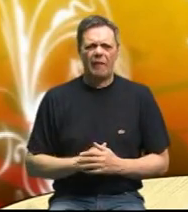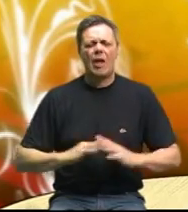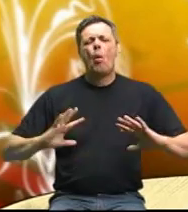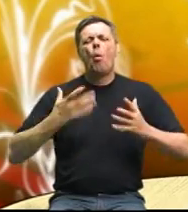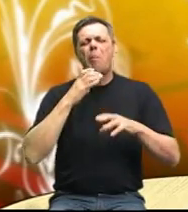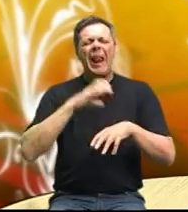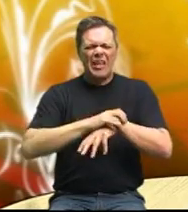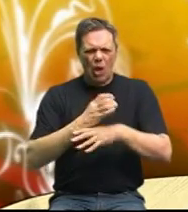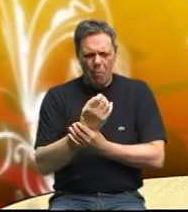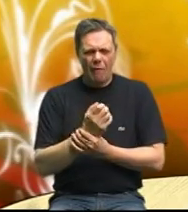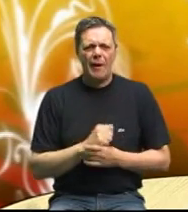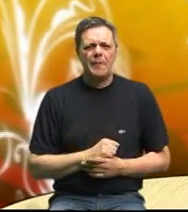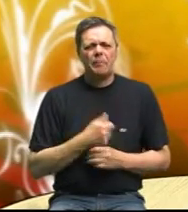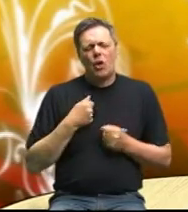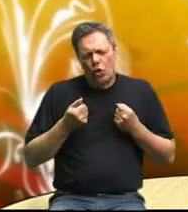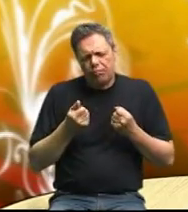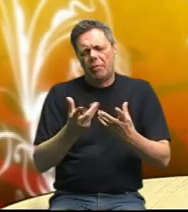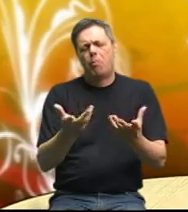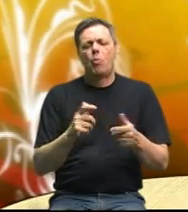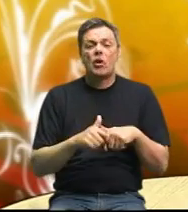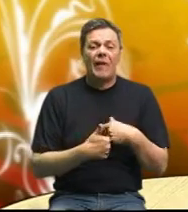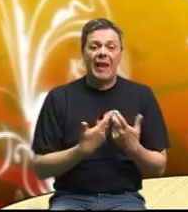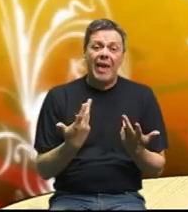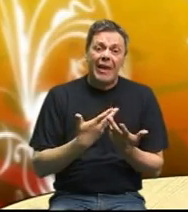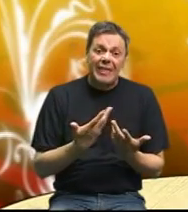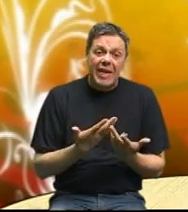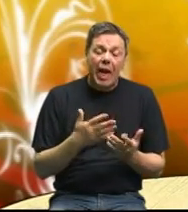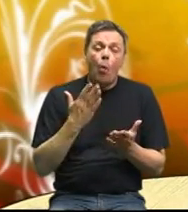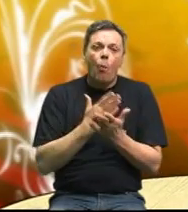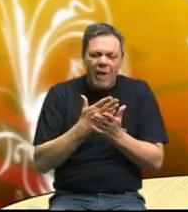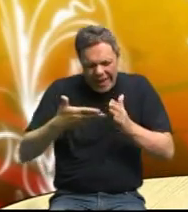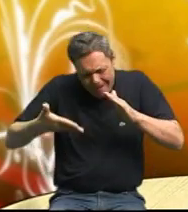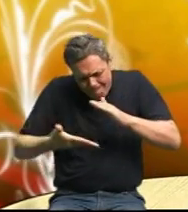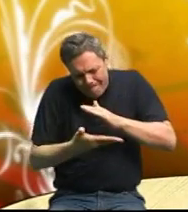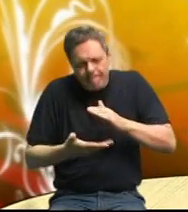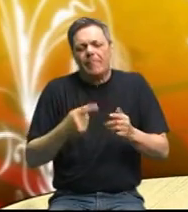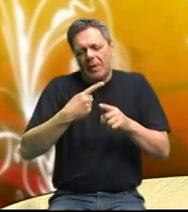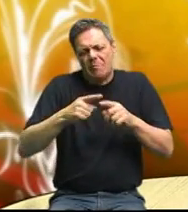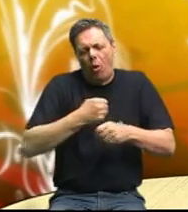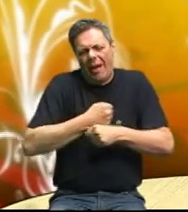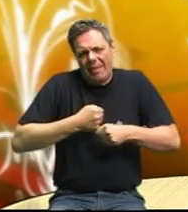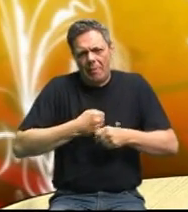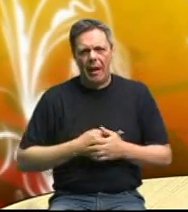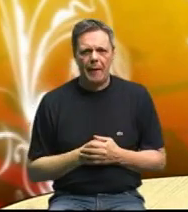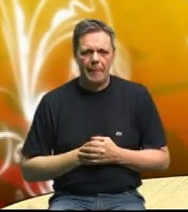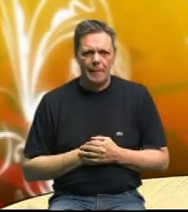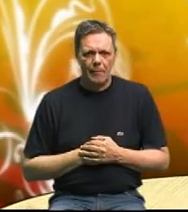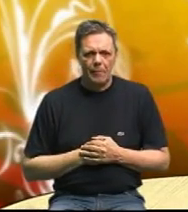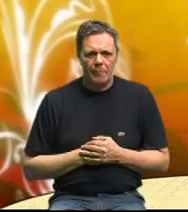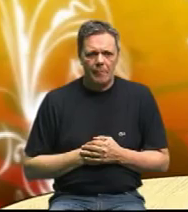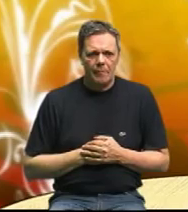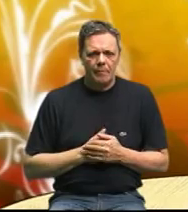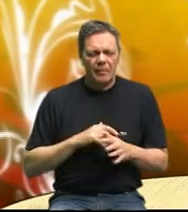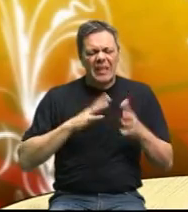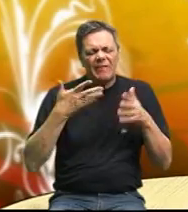zglobova i što što štega drugoga, gdje je svuda u podlozi debljina. To bi ja, jel bi vi to tako nazvali? Skoro